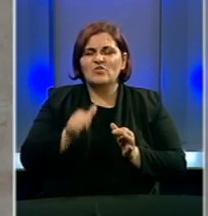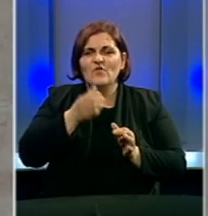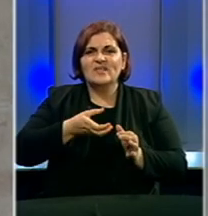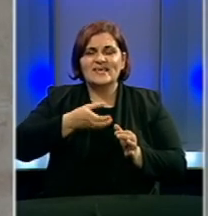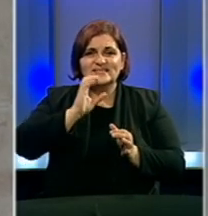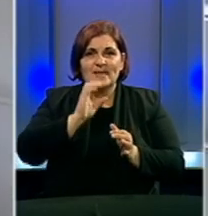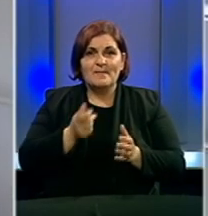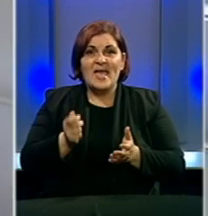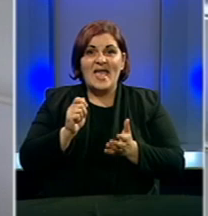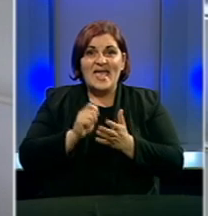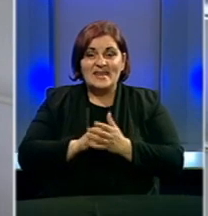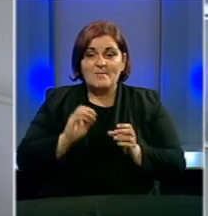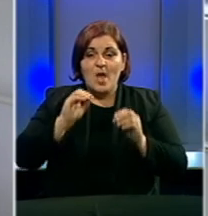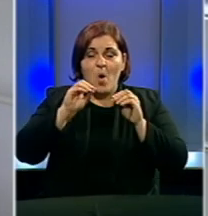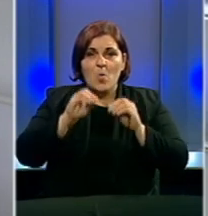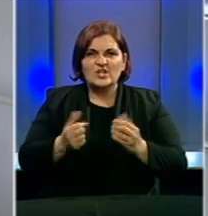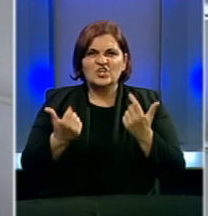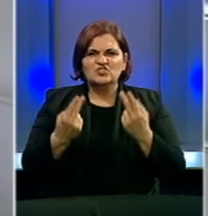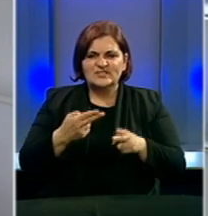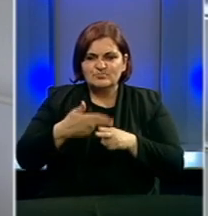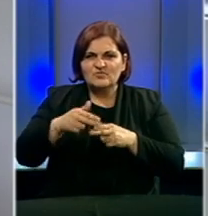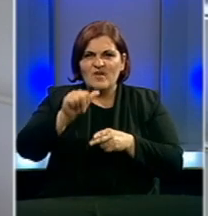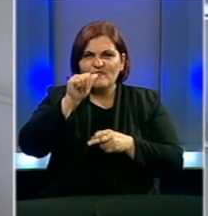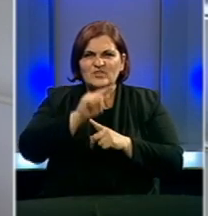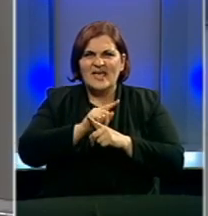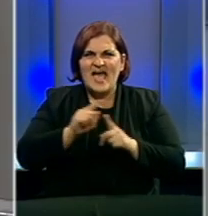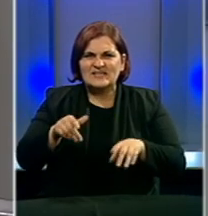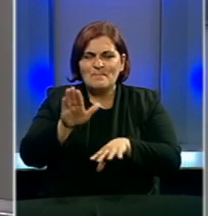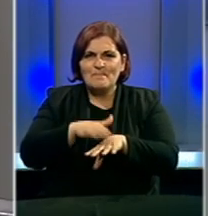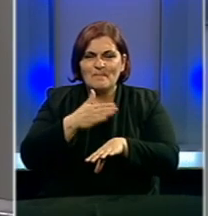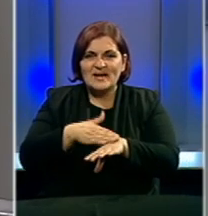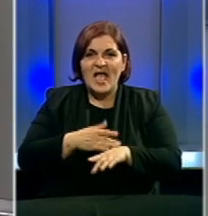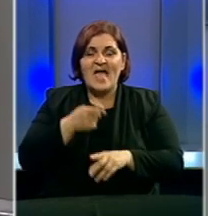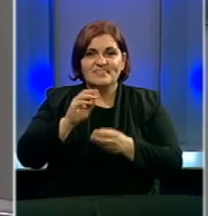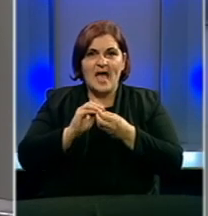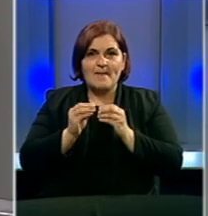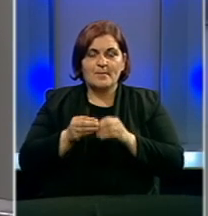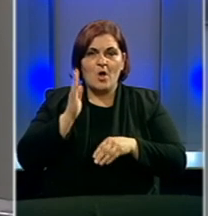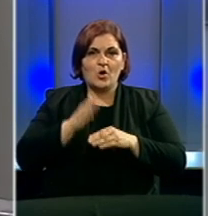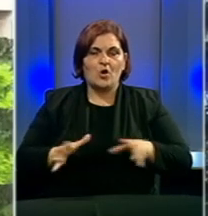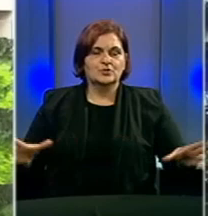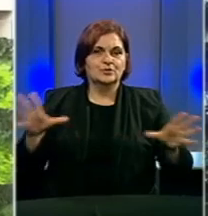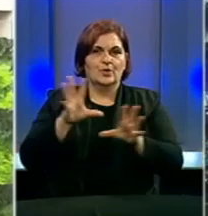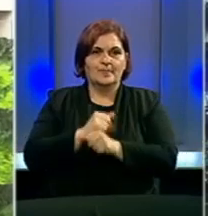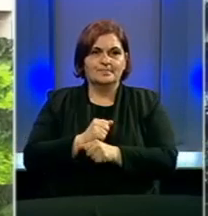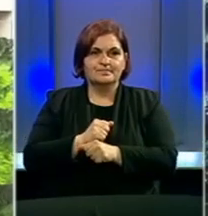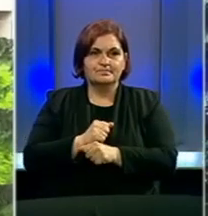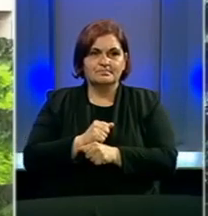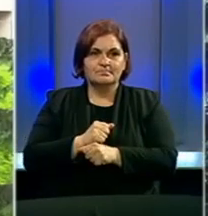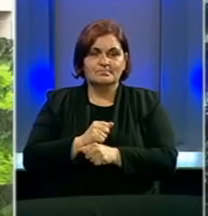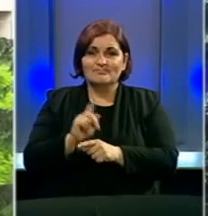Nabavkom i ugradnjom šest filtera koji vodu štite od raznih nečistoća, taj problem je konačno rješen. Prije